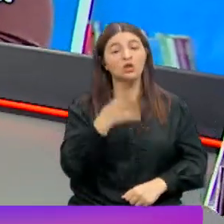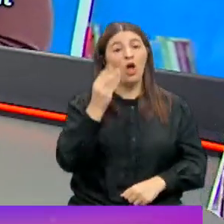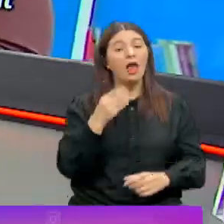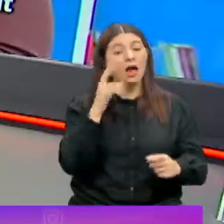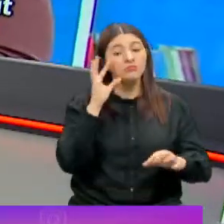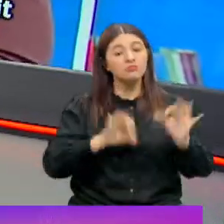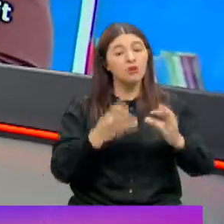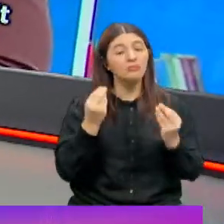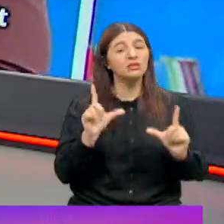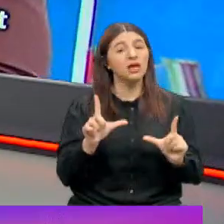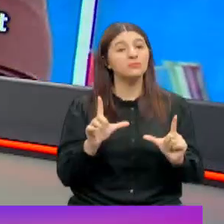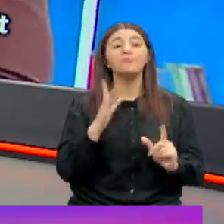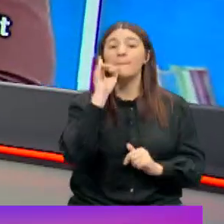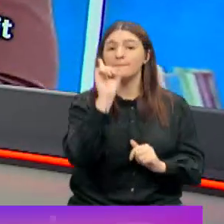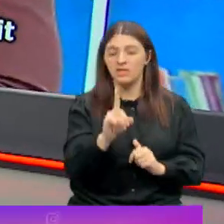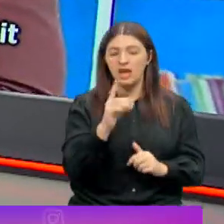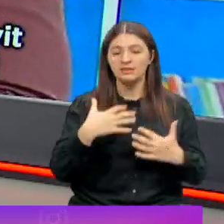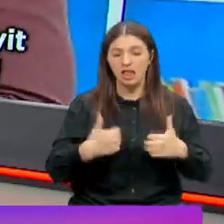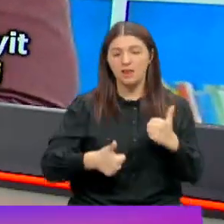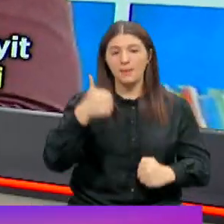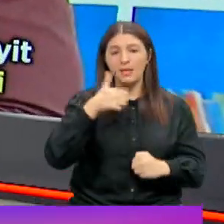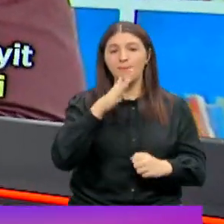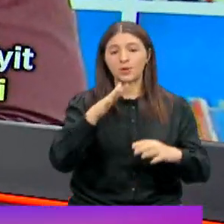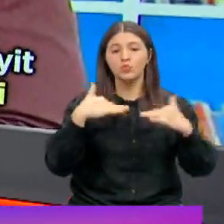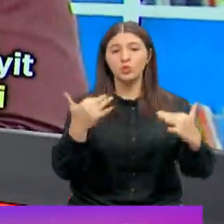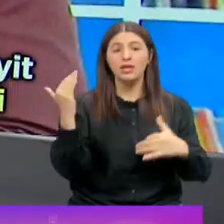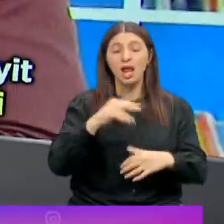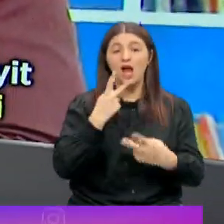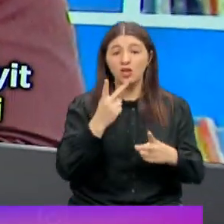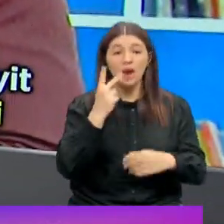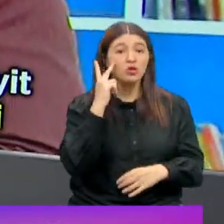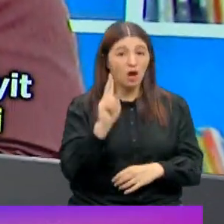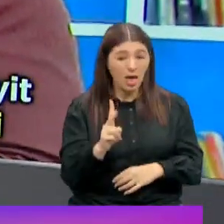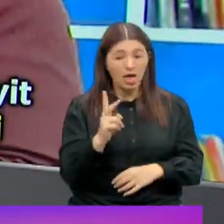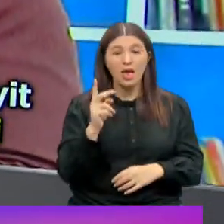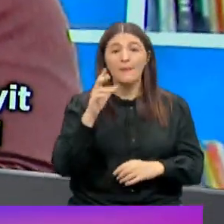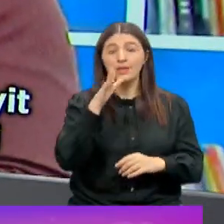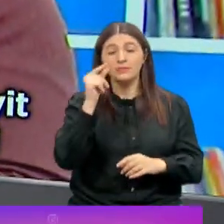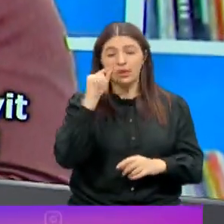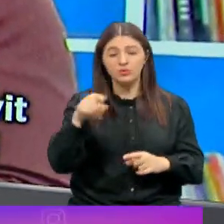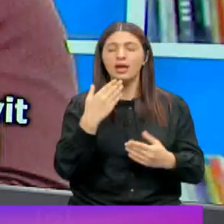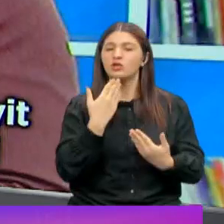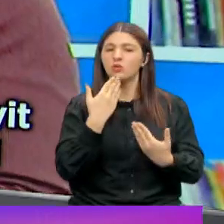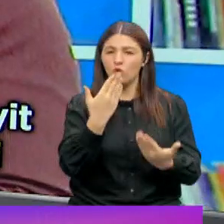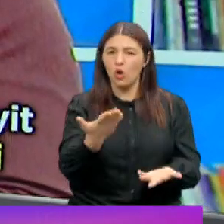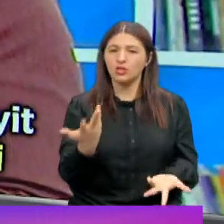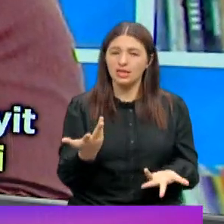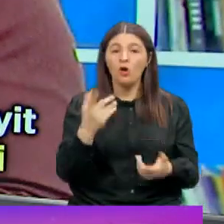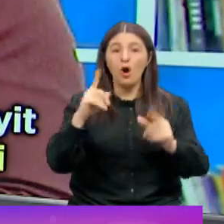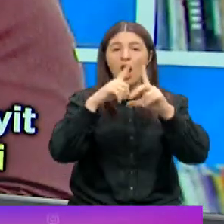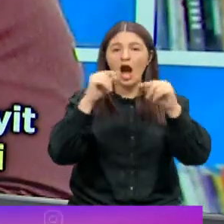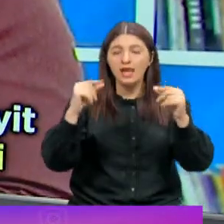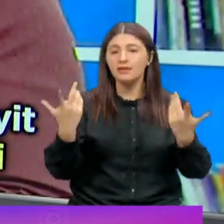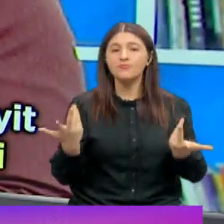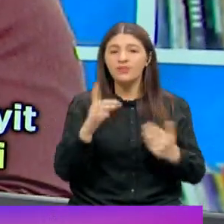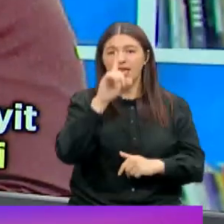şekilde değerlendirsin efendim. Bir de, sağlık bakanlığından, bilim kurulundan gelen açıklamaya göre, bilim insanları bunu tavsiye ediyorlardı. O haritada